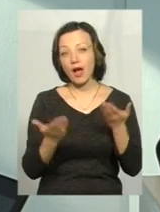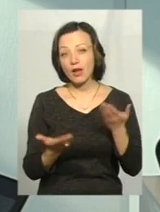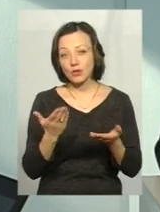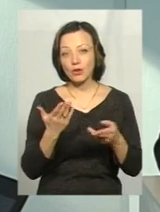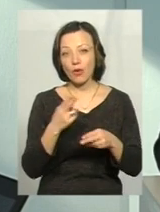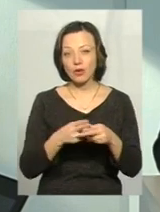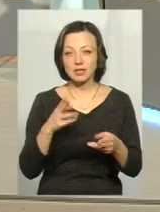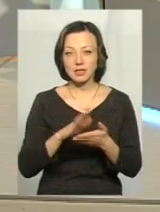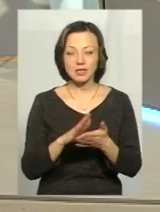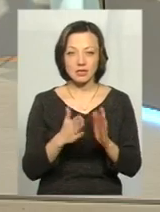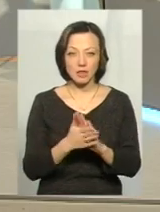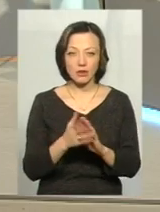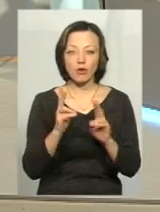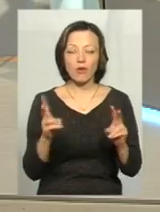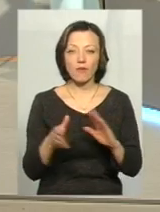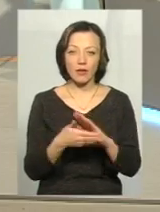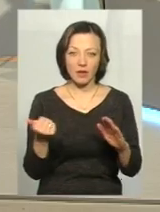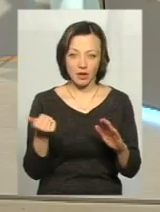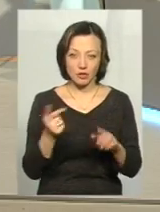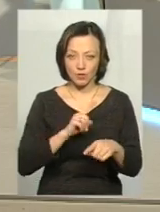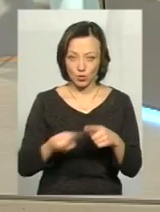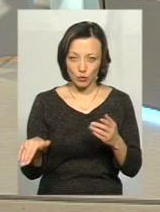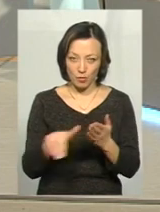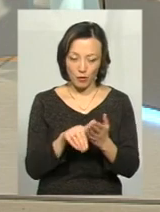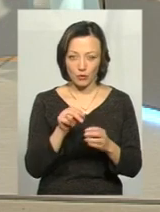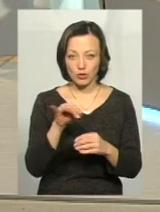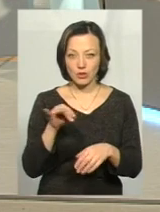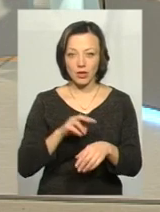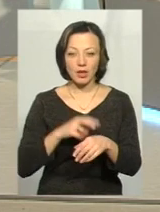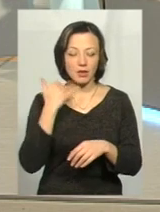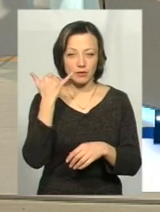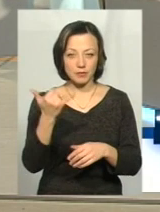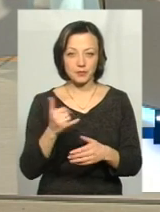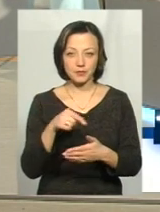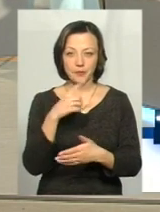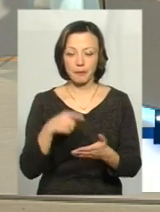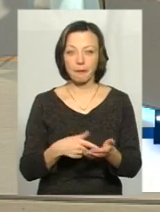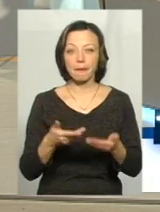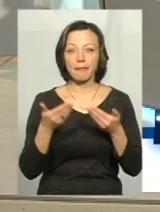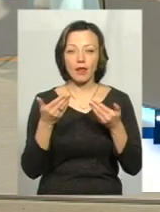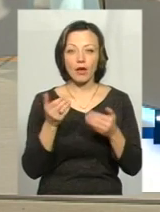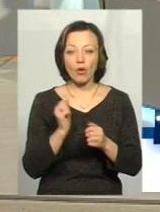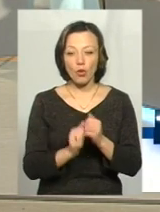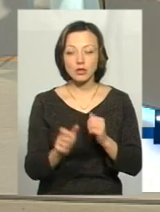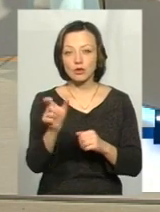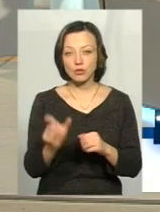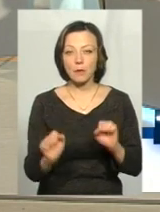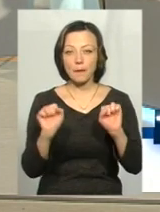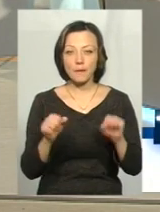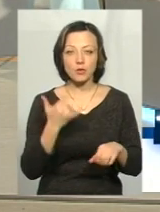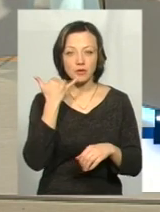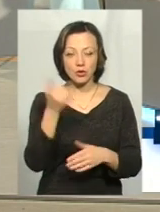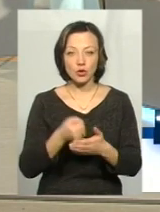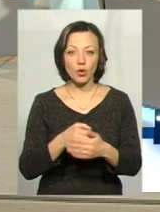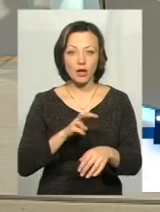є гострий стан, все ж таки, кого викликати? Швидку чи до лікаря телефонувати? Ви можете, кожна особа може зателефонувати